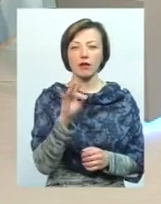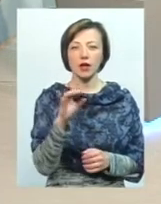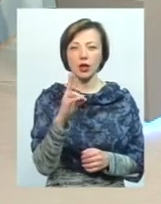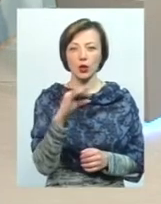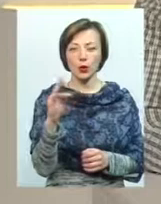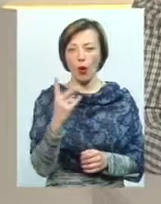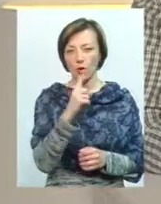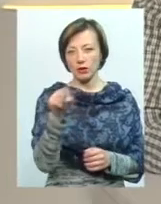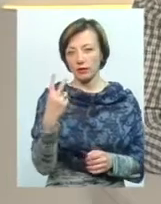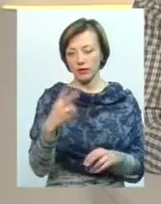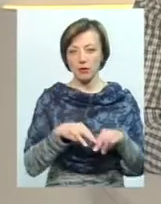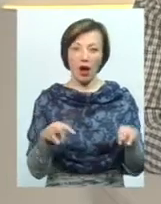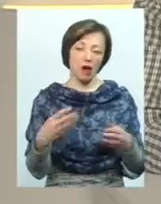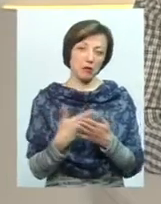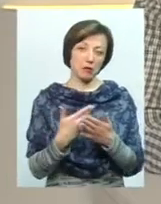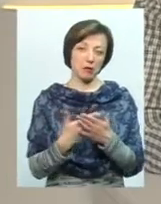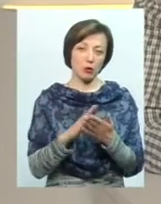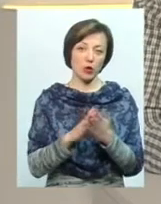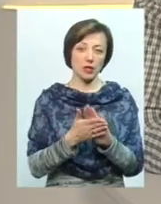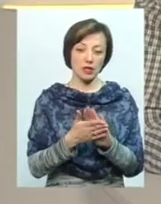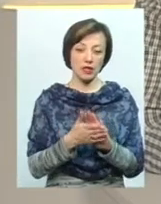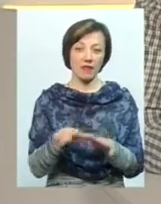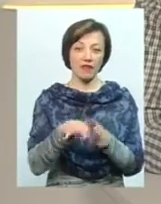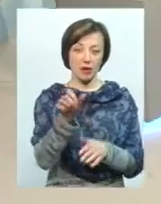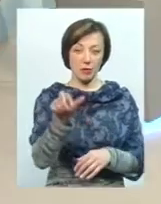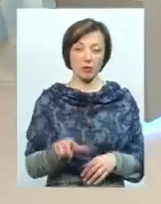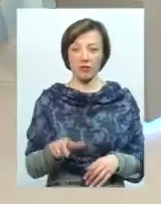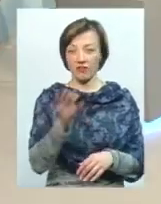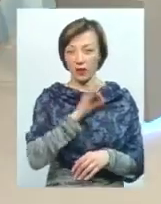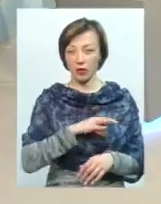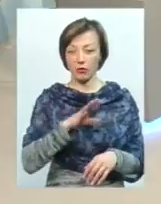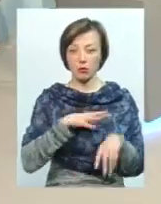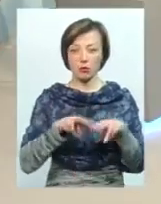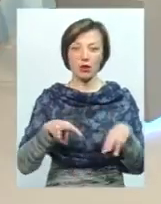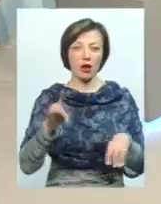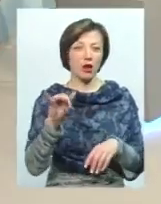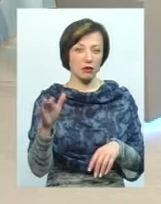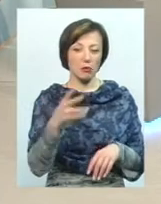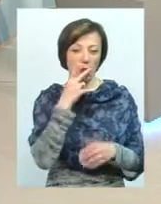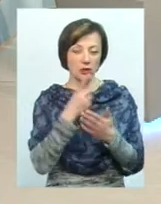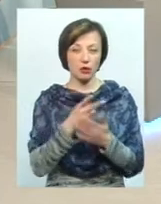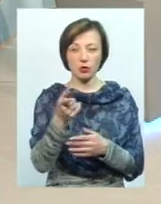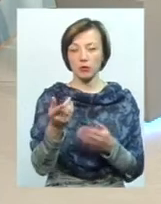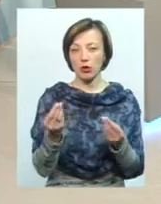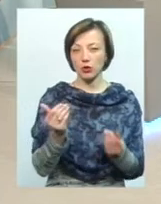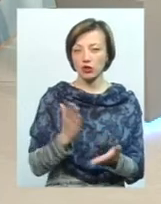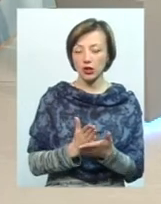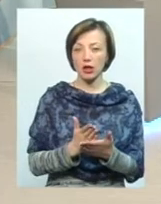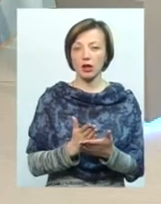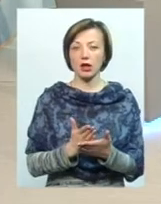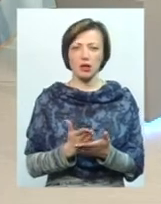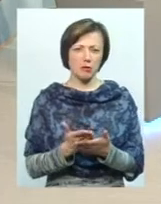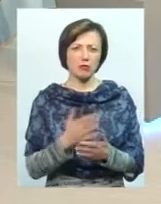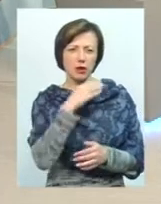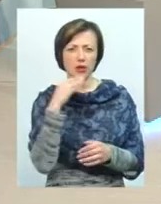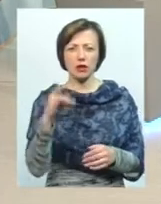Але ж з позиції виборця, як на мене, навпаки, дуже вигідно бути мільйонером. Показати, що ти самодостатня людина, в тебе є гроші. Бо ми ж вже